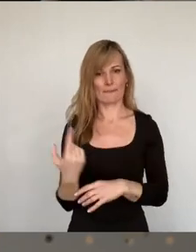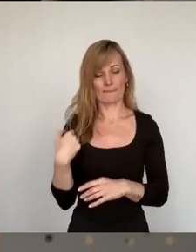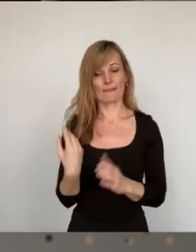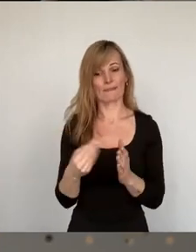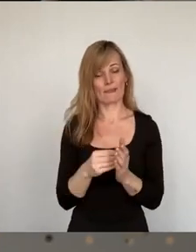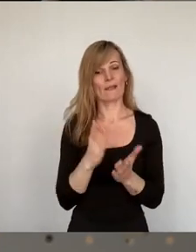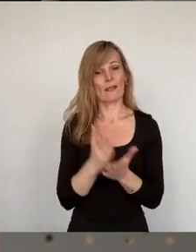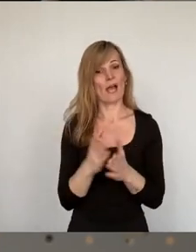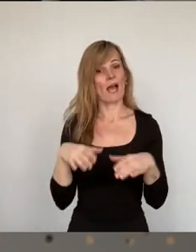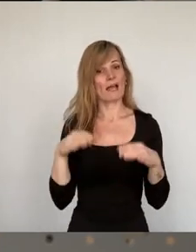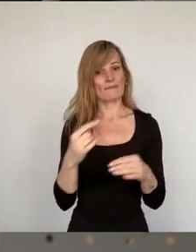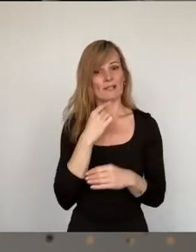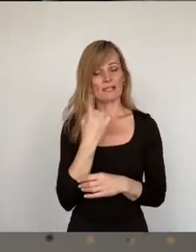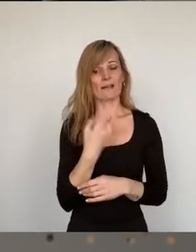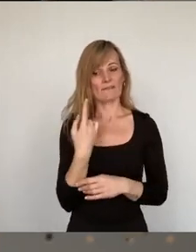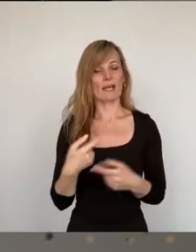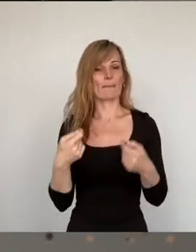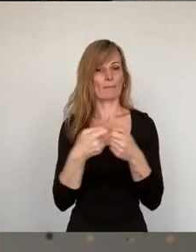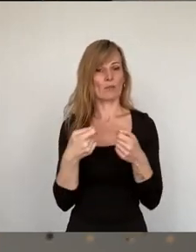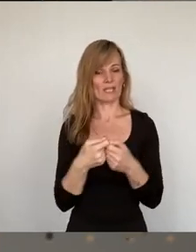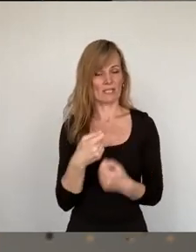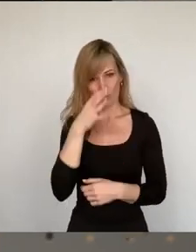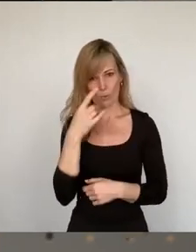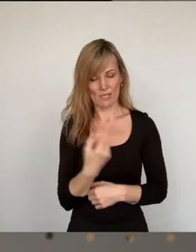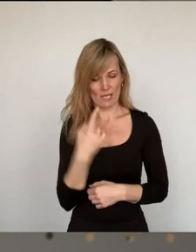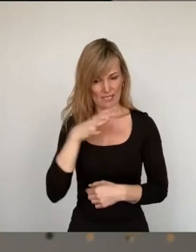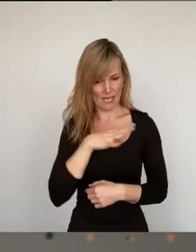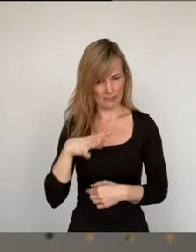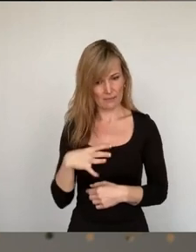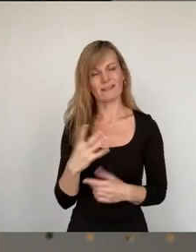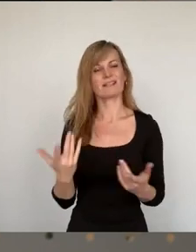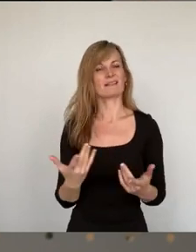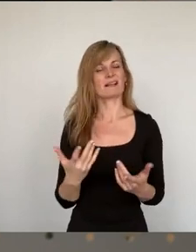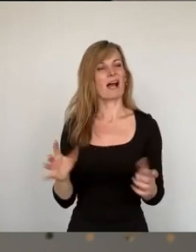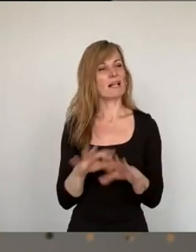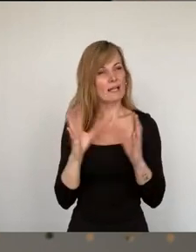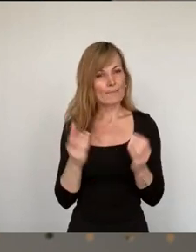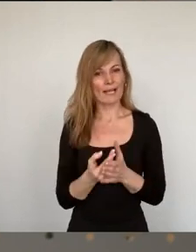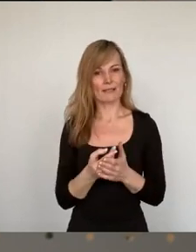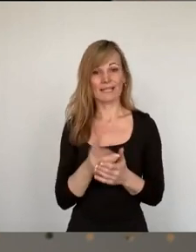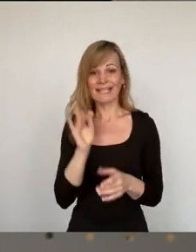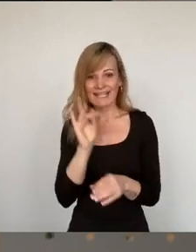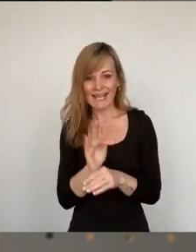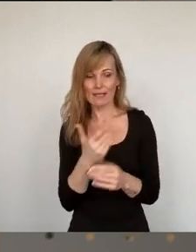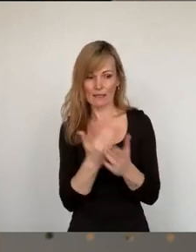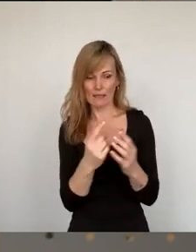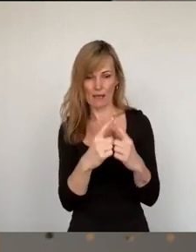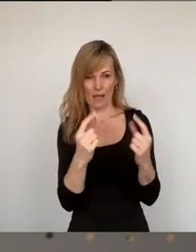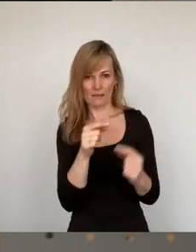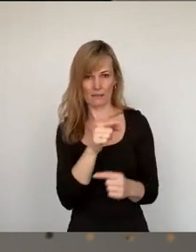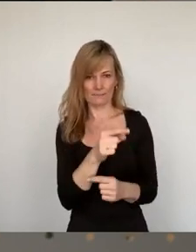wir Bündnisgrüne hier in Sachsen, wir sind nicht grundsätzlich gegen eine Bezahlkarte. Denn